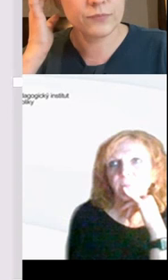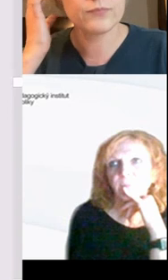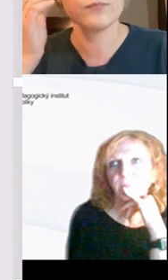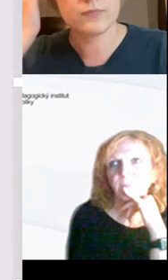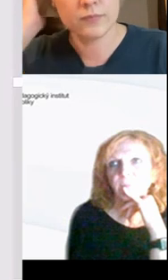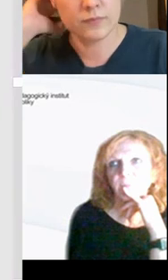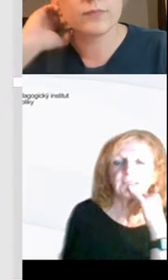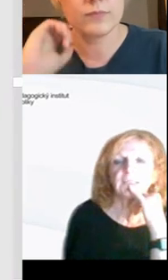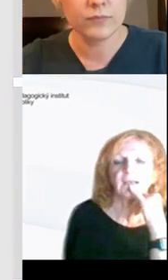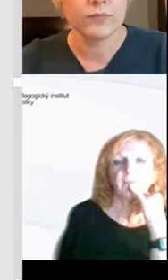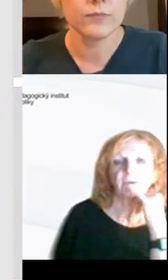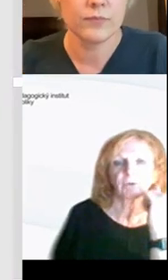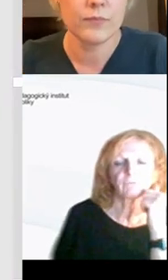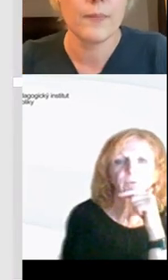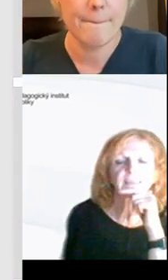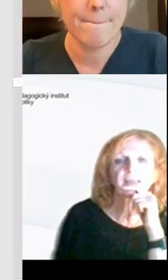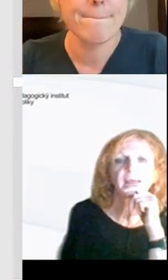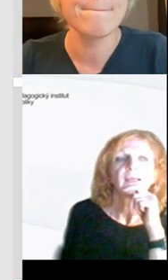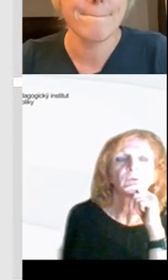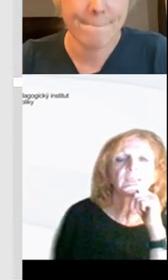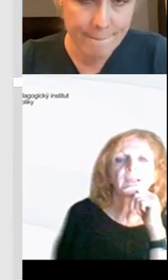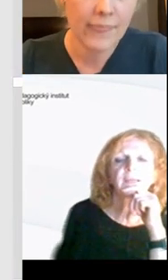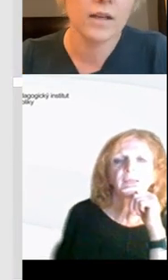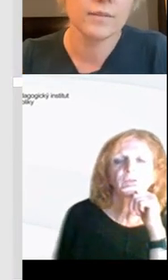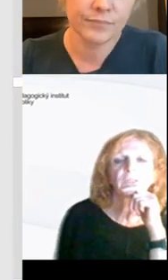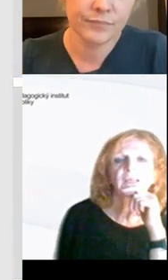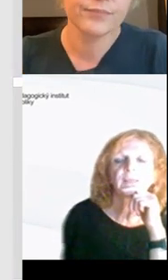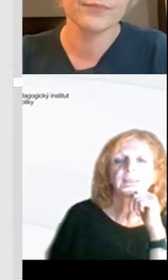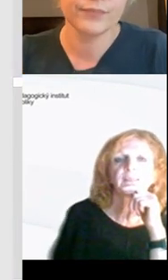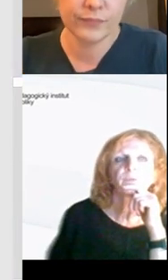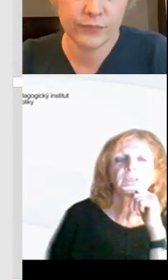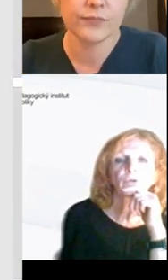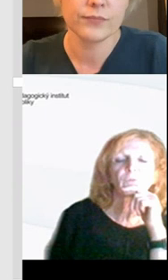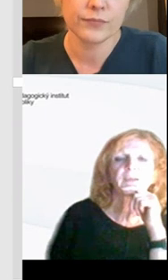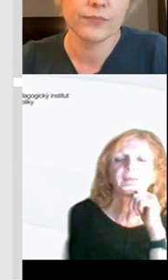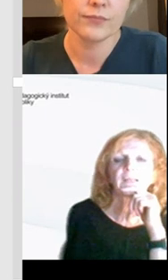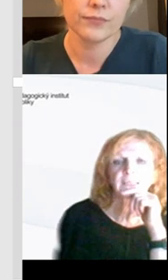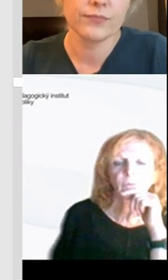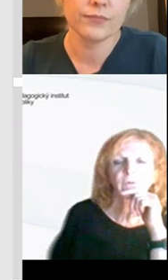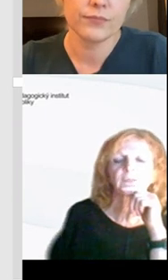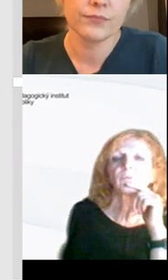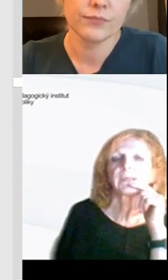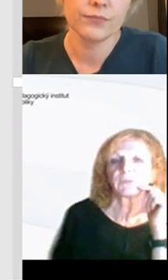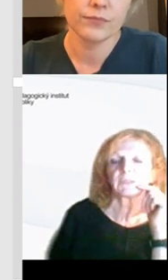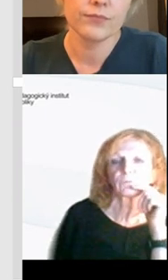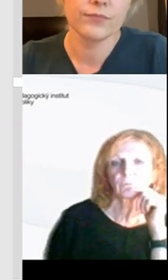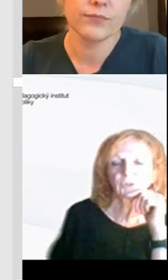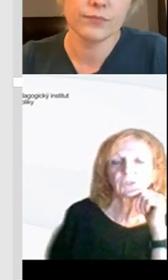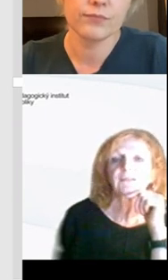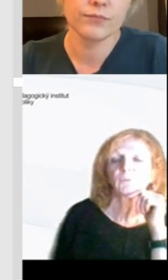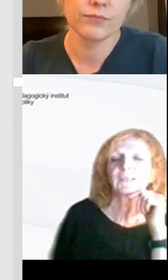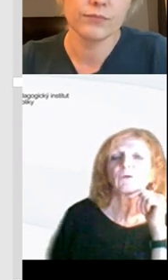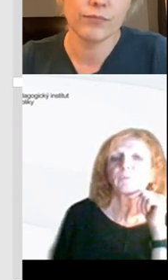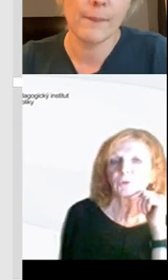zmatený, když tohle přece si říkáme, informatice. To neznamená, že v českém jazyce budete znovu pravidla nastavovat, znovu je budete